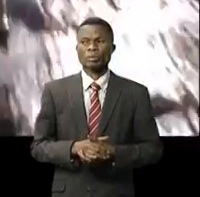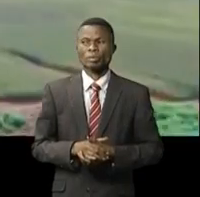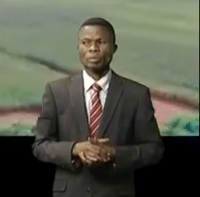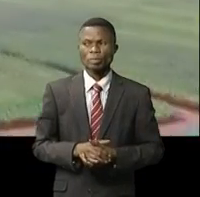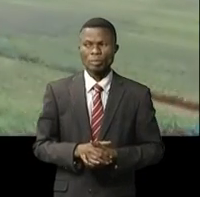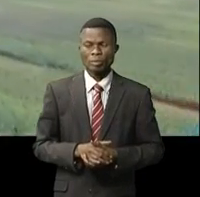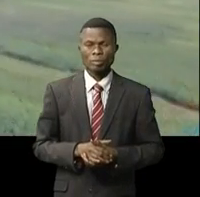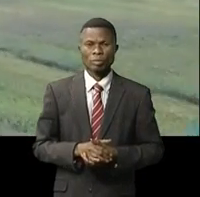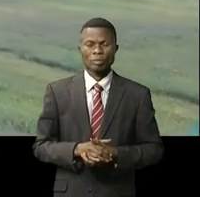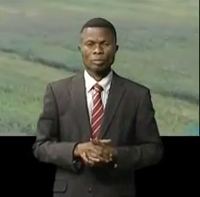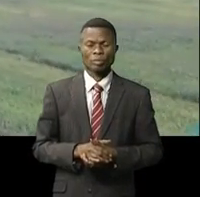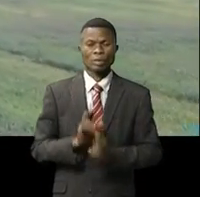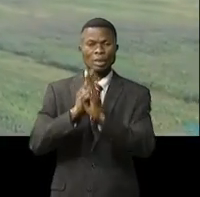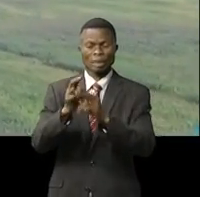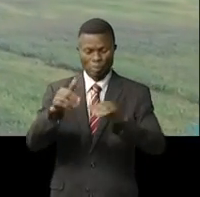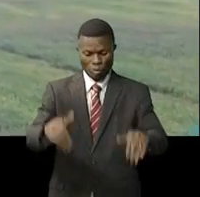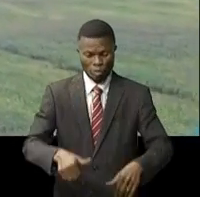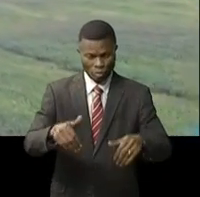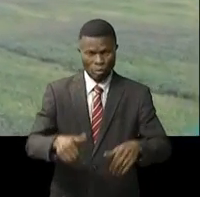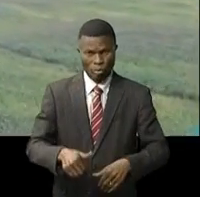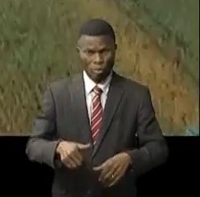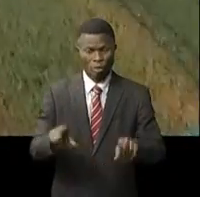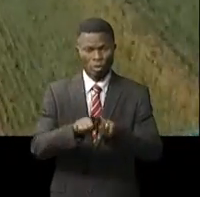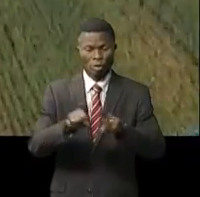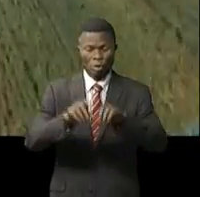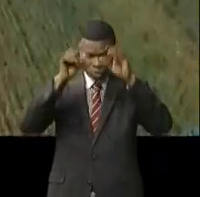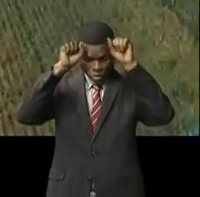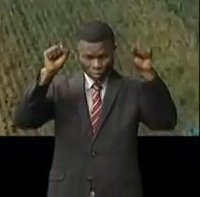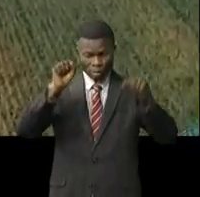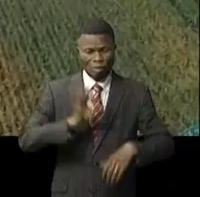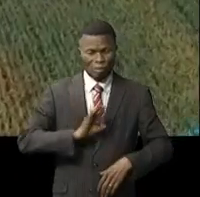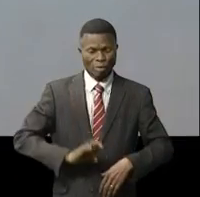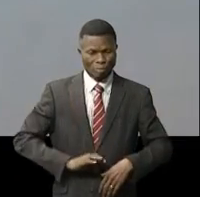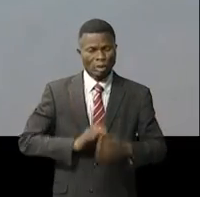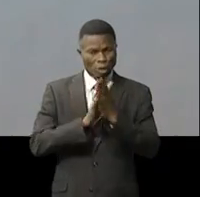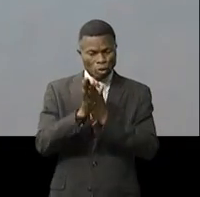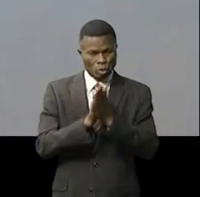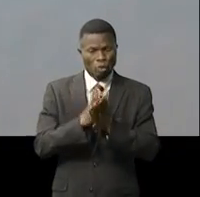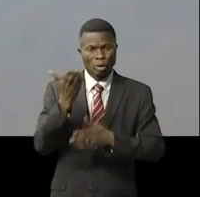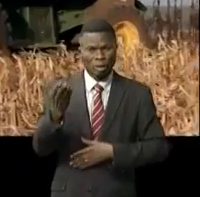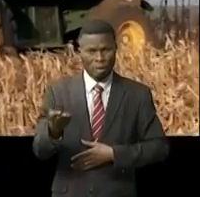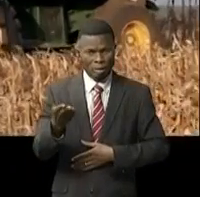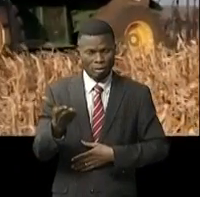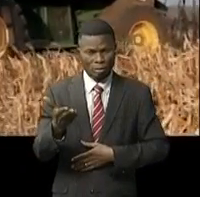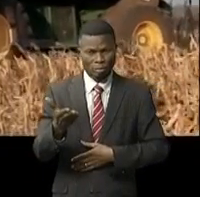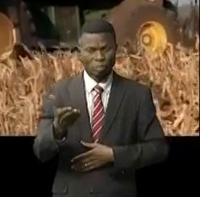La révenge du sol sur le sous-sol tel que le souhaite le chef de l'État Félix Antoine Tshisekedi-Chilombo passe notamment par le développement